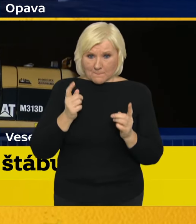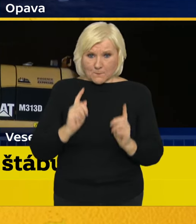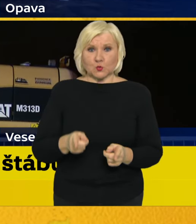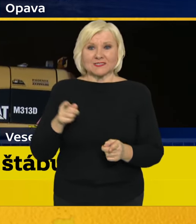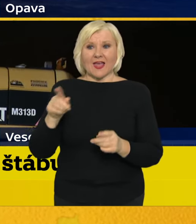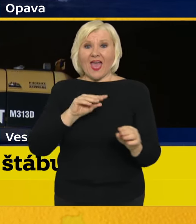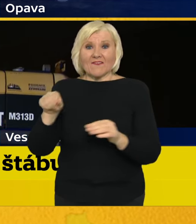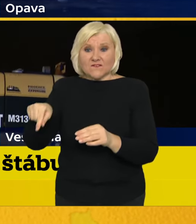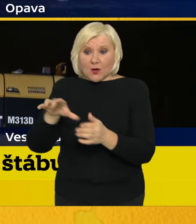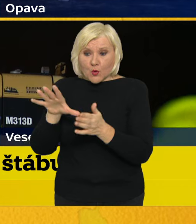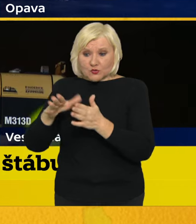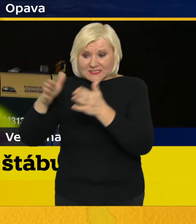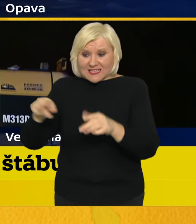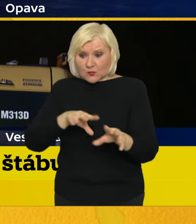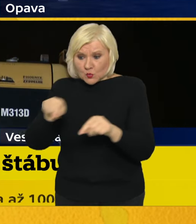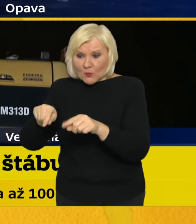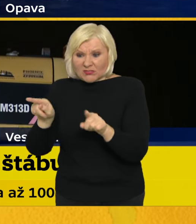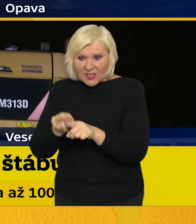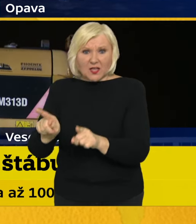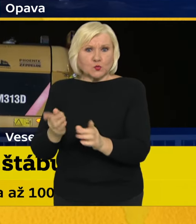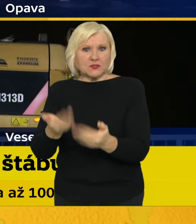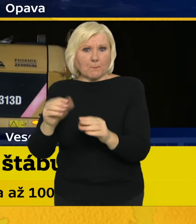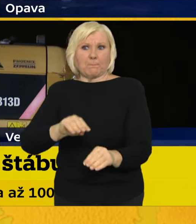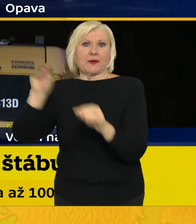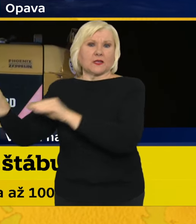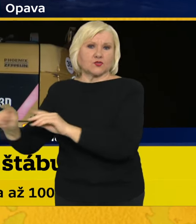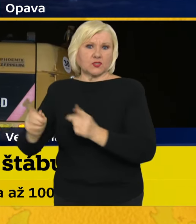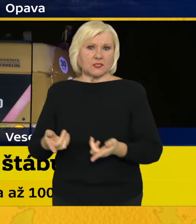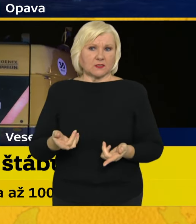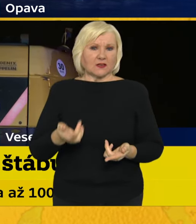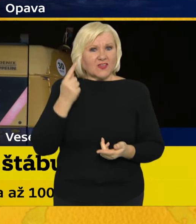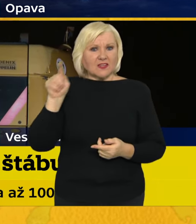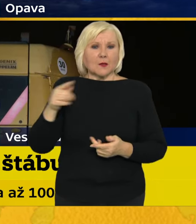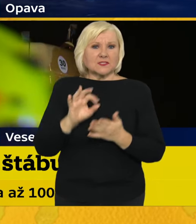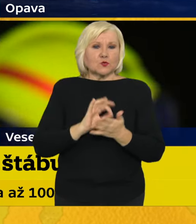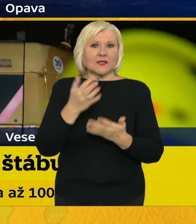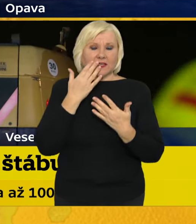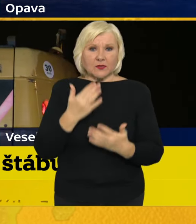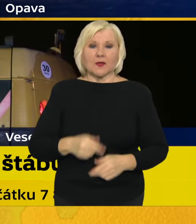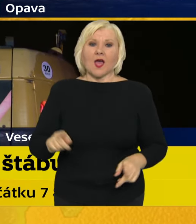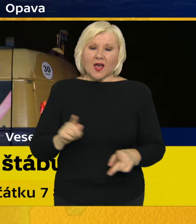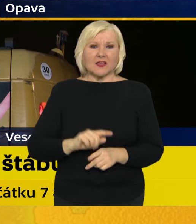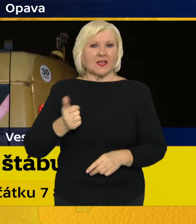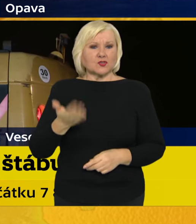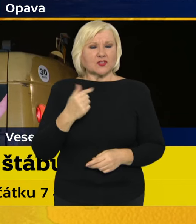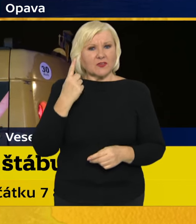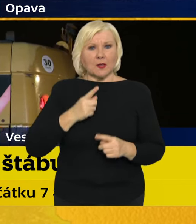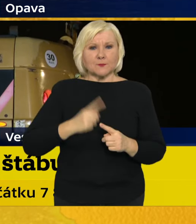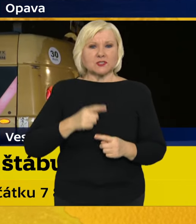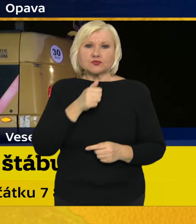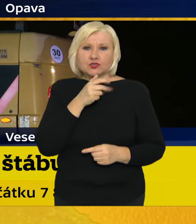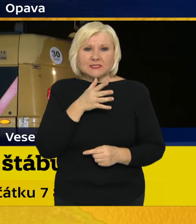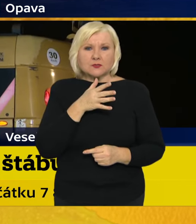centra, tak jestli máte aktuální informace, jak to na místě vypadá. A zároveň jenom bych ještě poprosila o takové, řekněme, upřesnění těch čísel